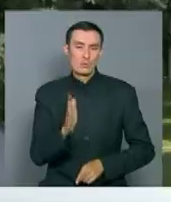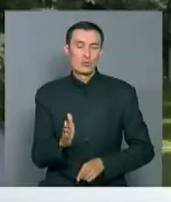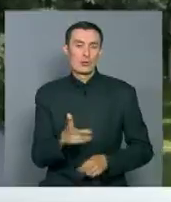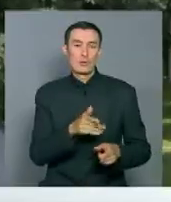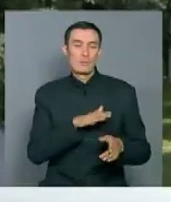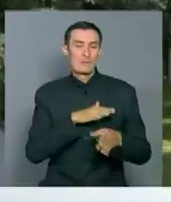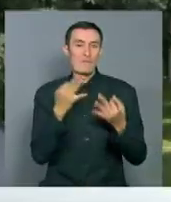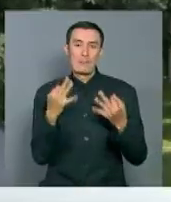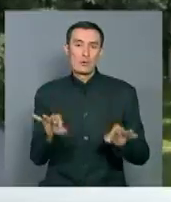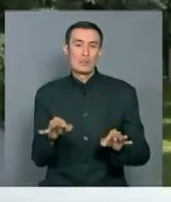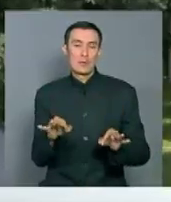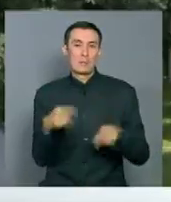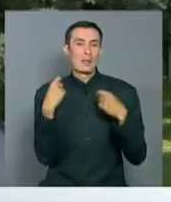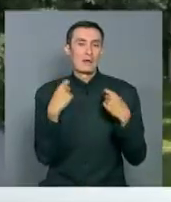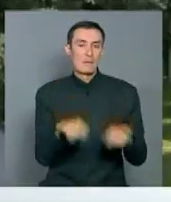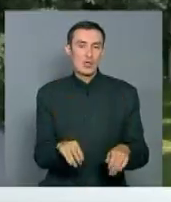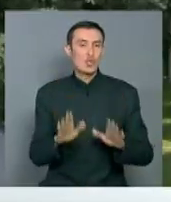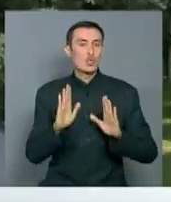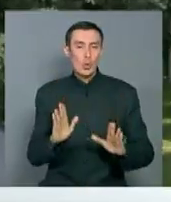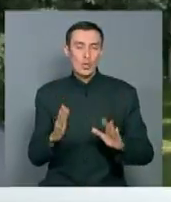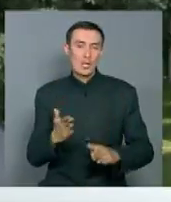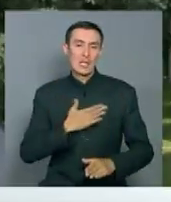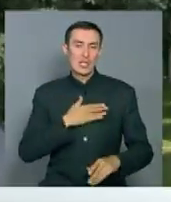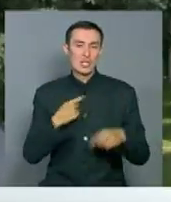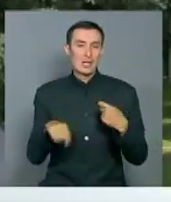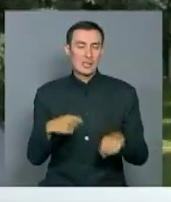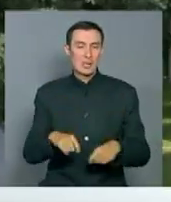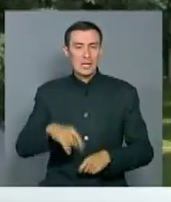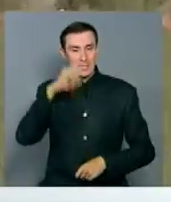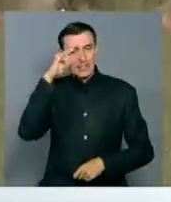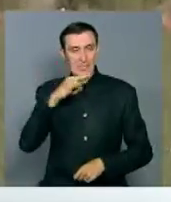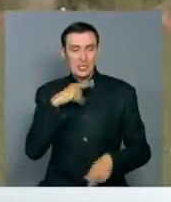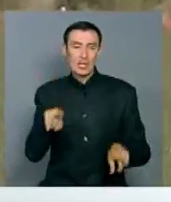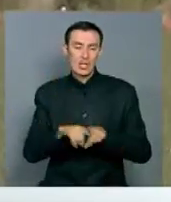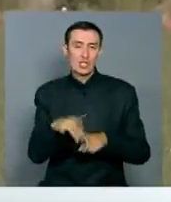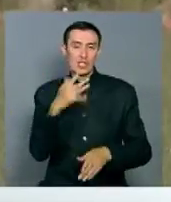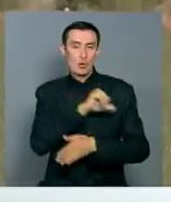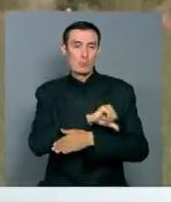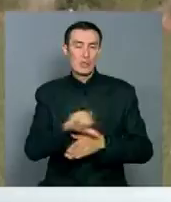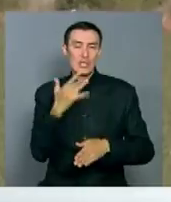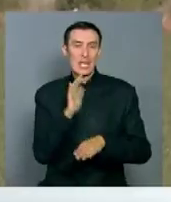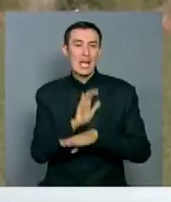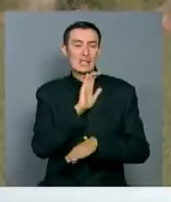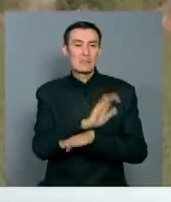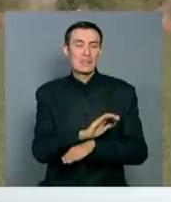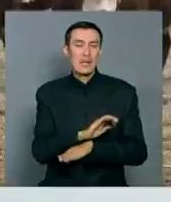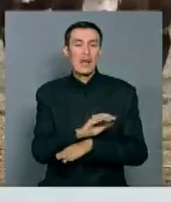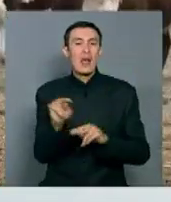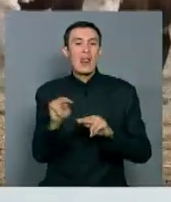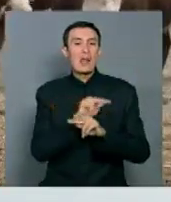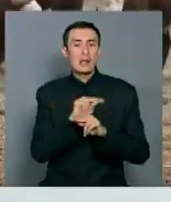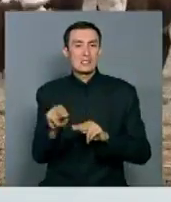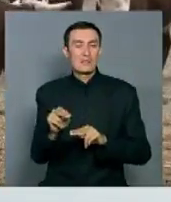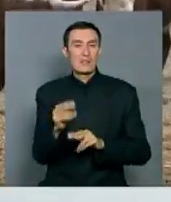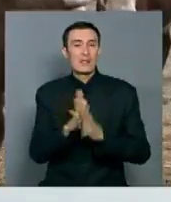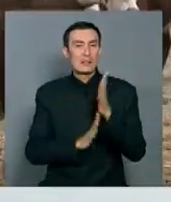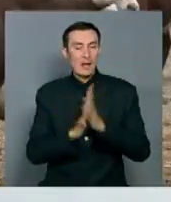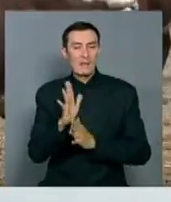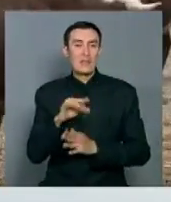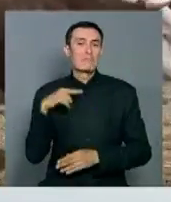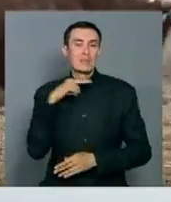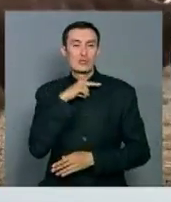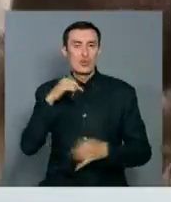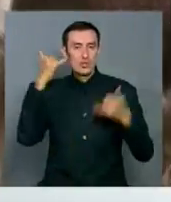свободно поставлять не только наш рынок, но рынок за рубеж. Идут на экспорт и лекарственные травы, наращивается мясное и